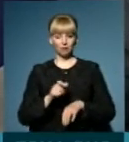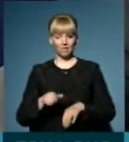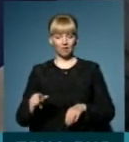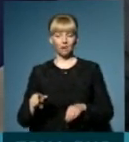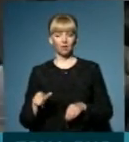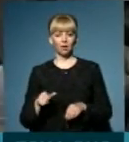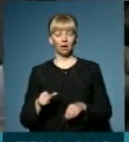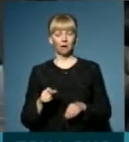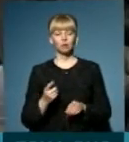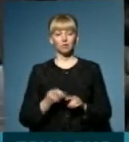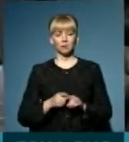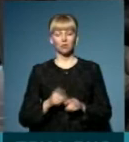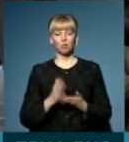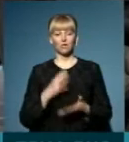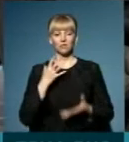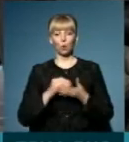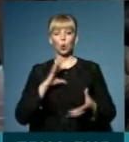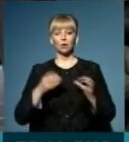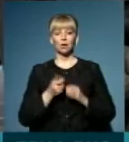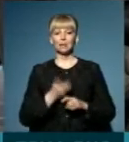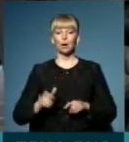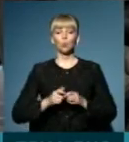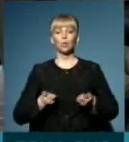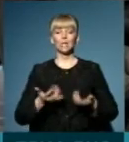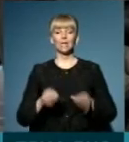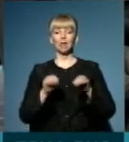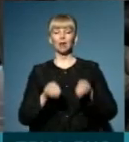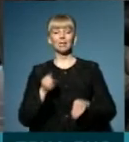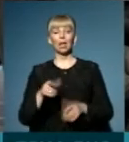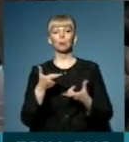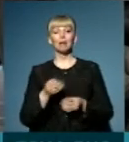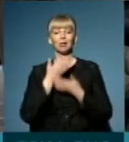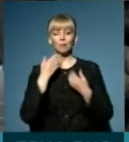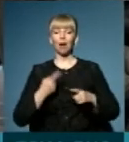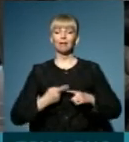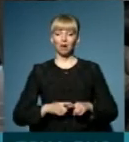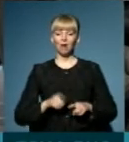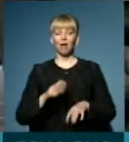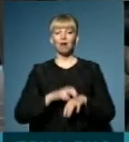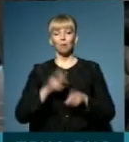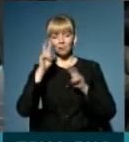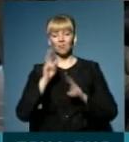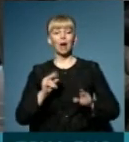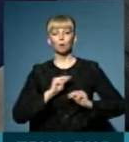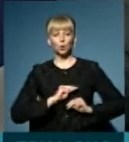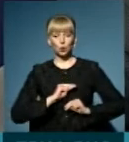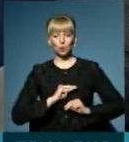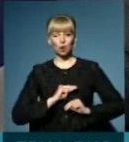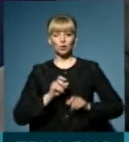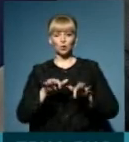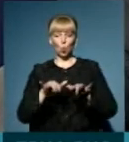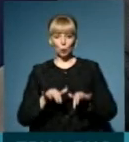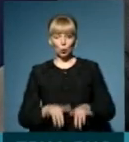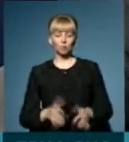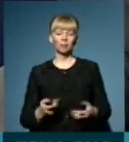тобто, саме це має свій результат в тому, що найбільшу кількість декларацій. Там, де немає техніки, там, де лікарі не знають, як працювати з комп